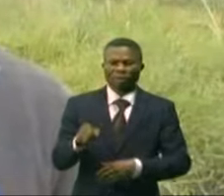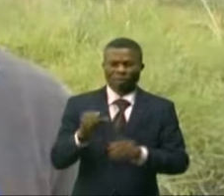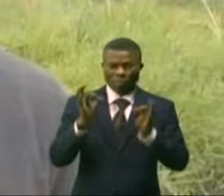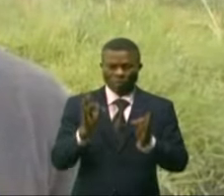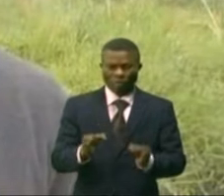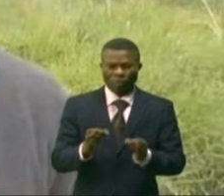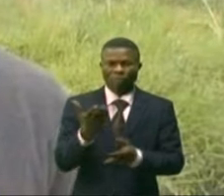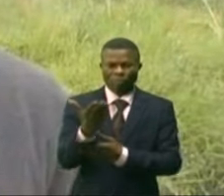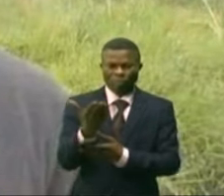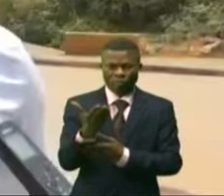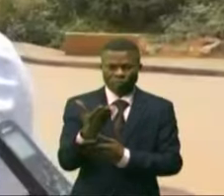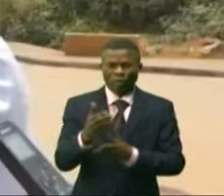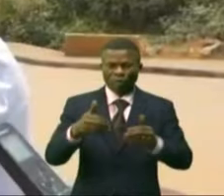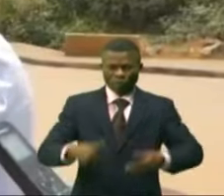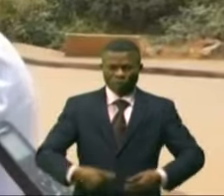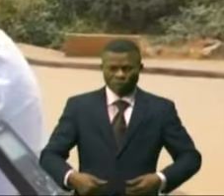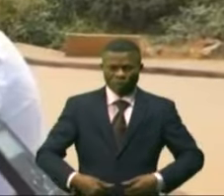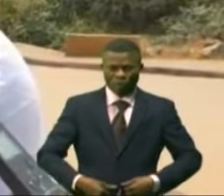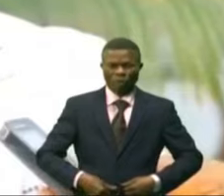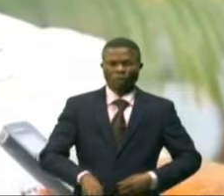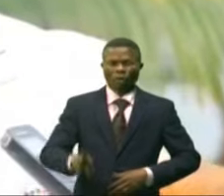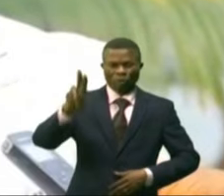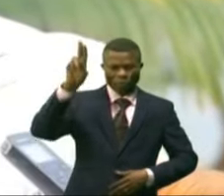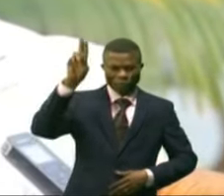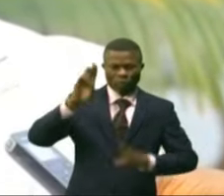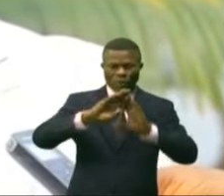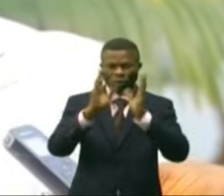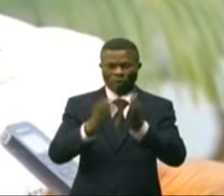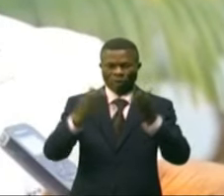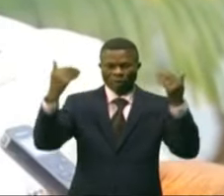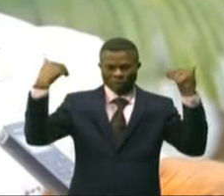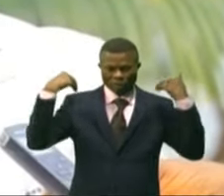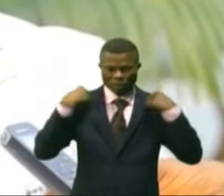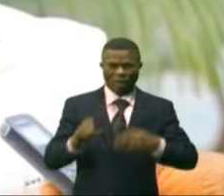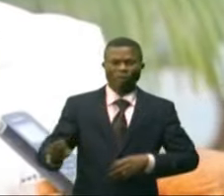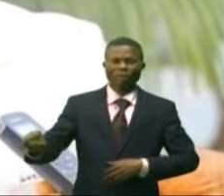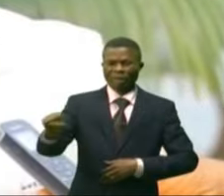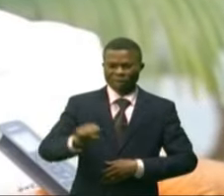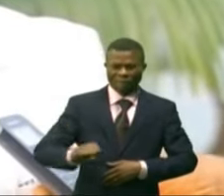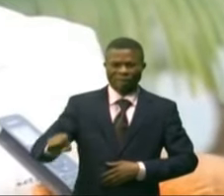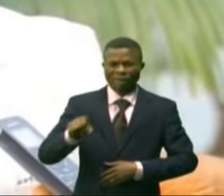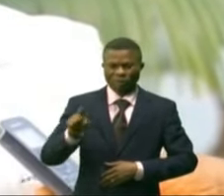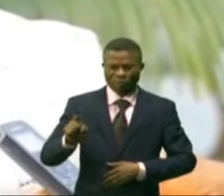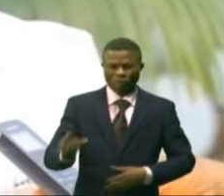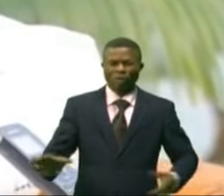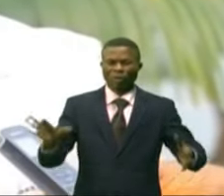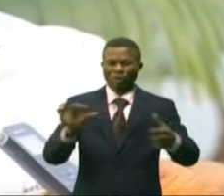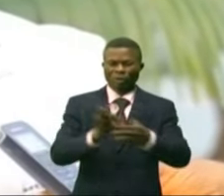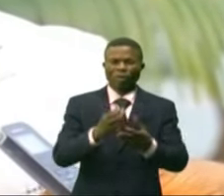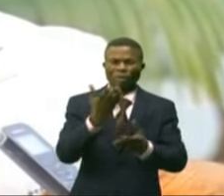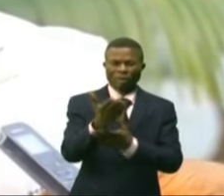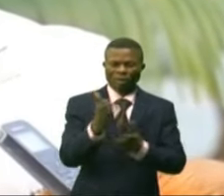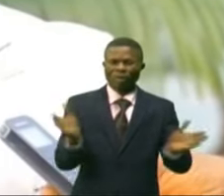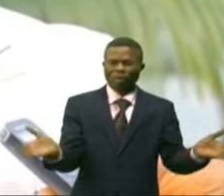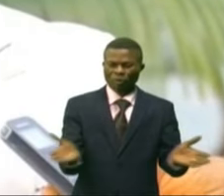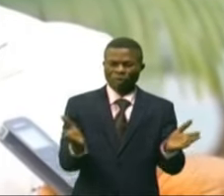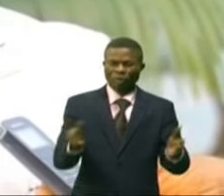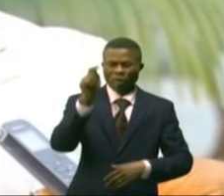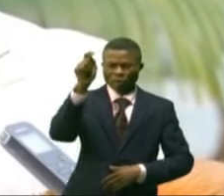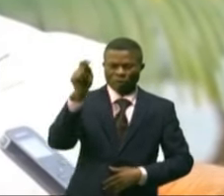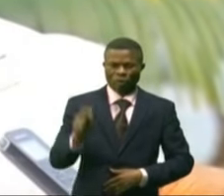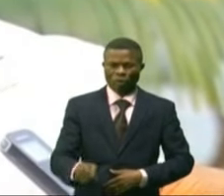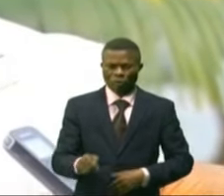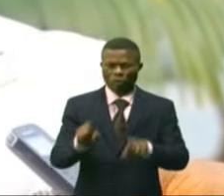d'où l'appel de la jeunesse, de l'IDPS et du champ de secteur des Bahémacides de plaider pour le renforcement des